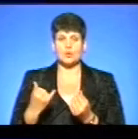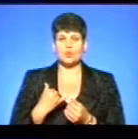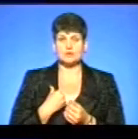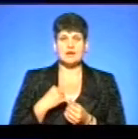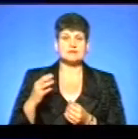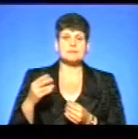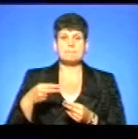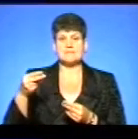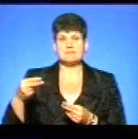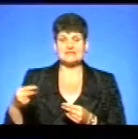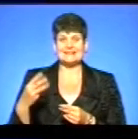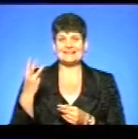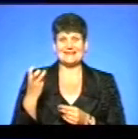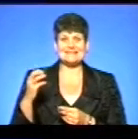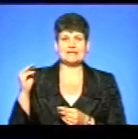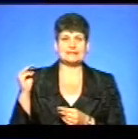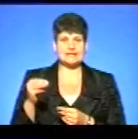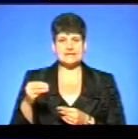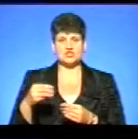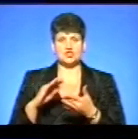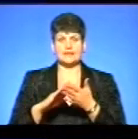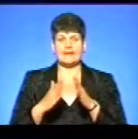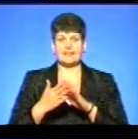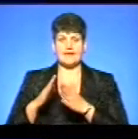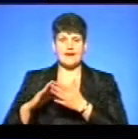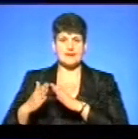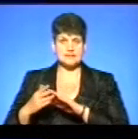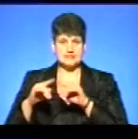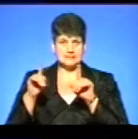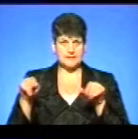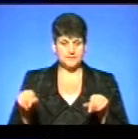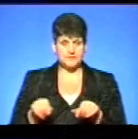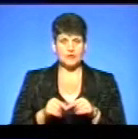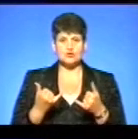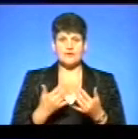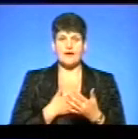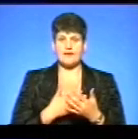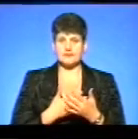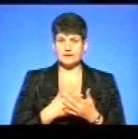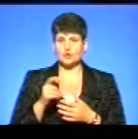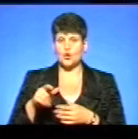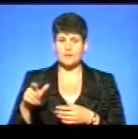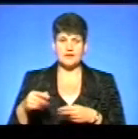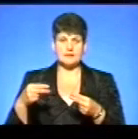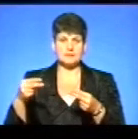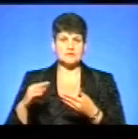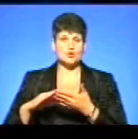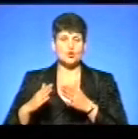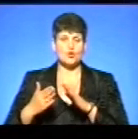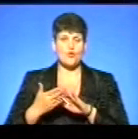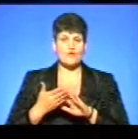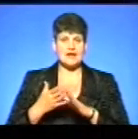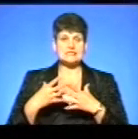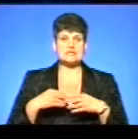підписано майже 300 тисяч декларацій. Тобто сьогодні активно громадяни підписують договори з